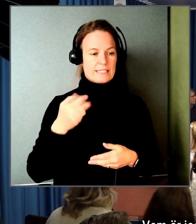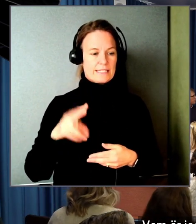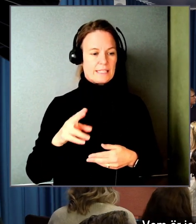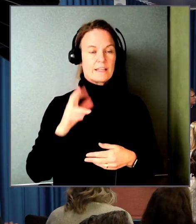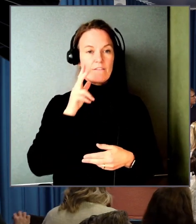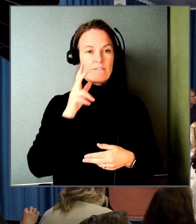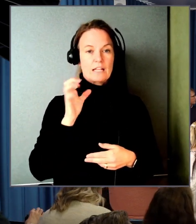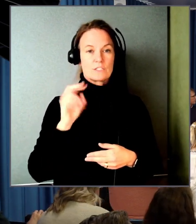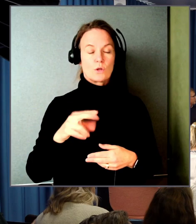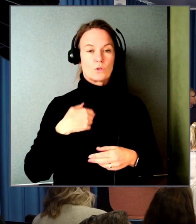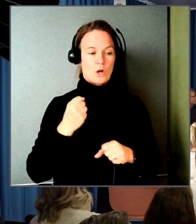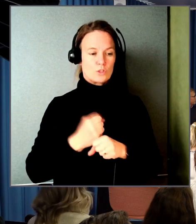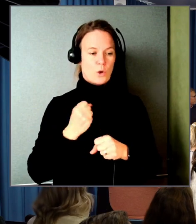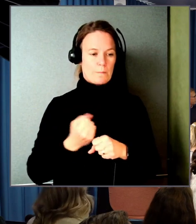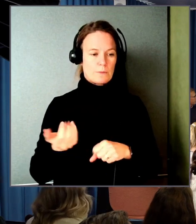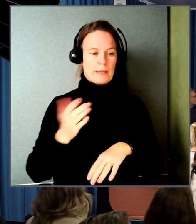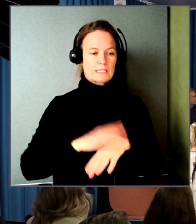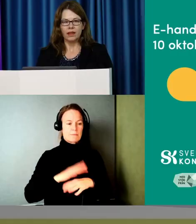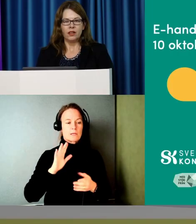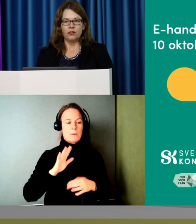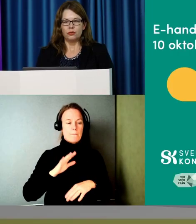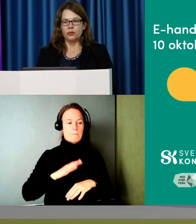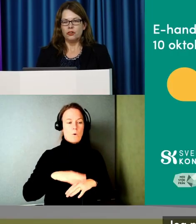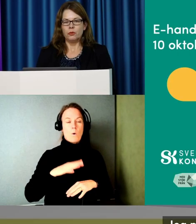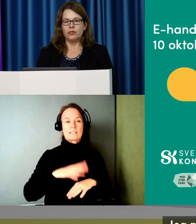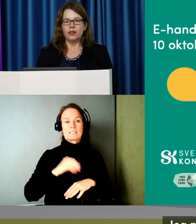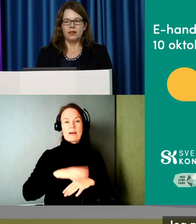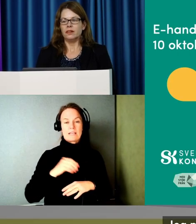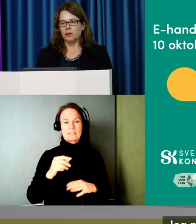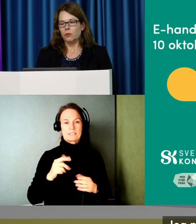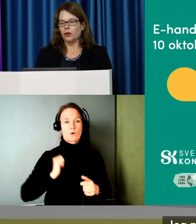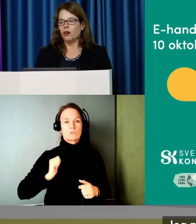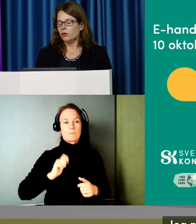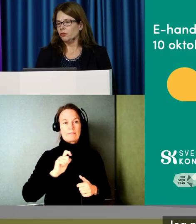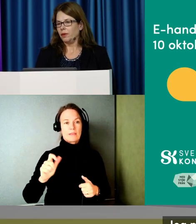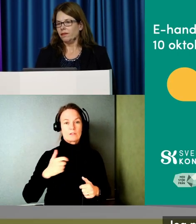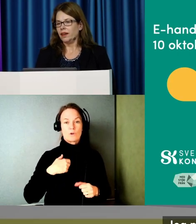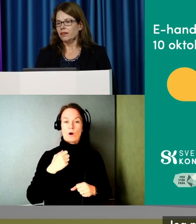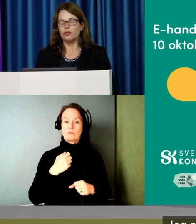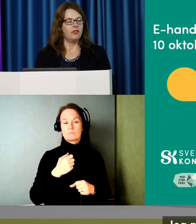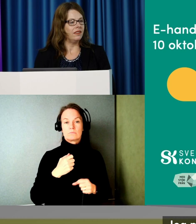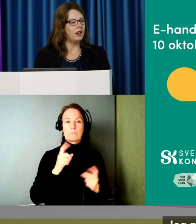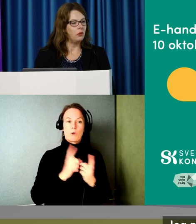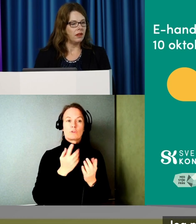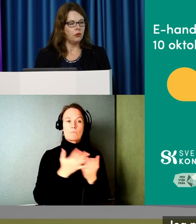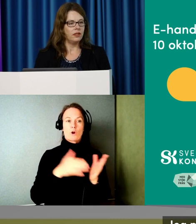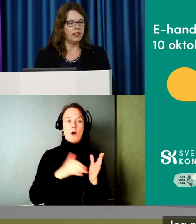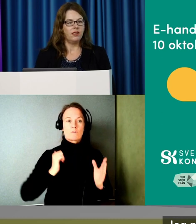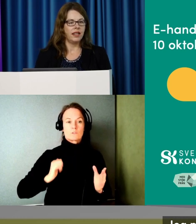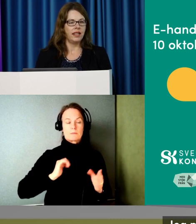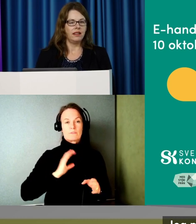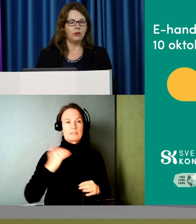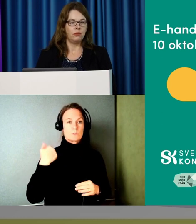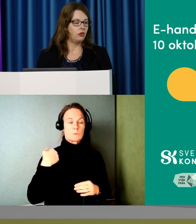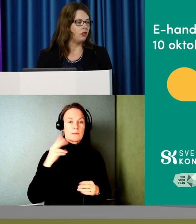juridisk expert på Sveriges konsumenter. Så jag möter många av konsumenterna som finns här ute, både